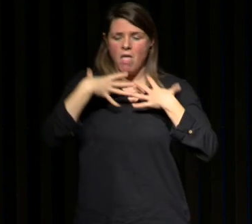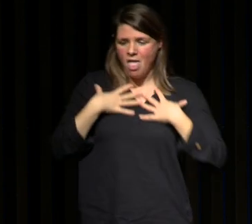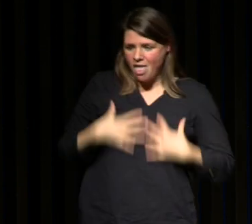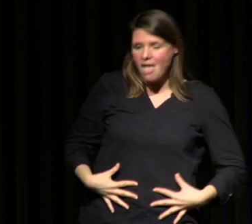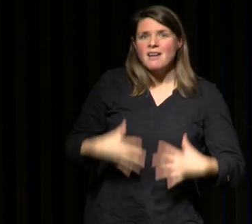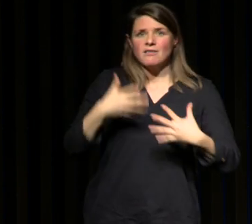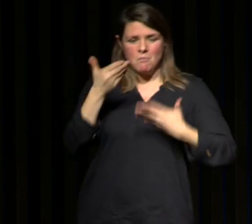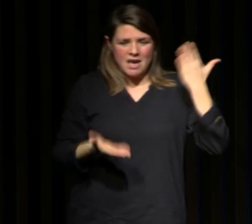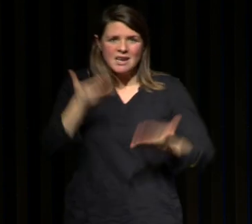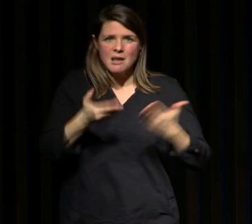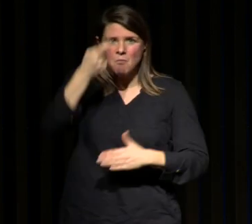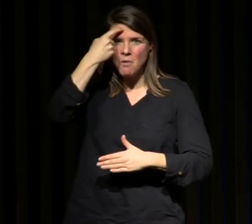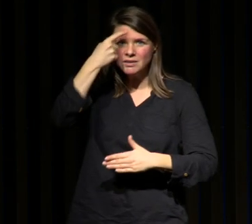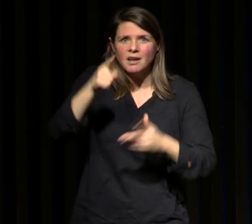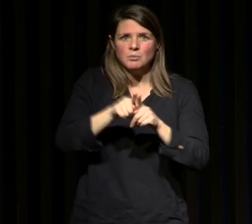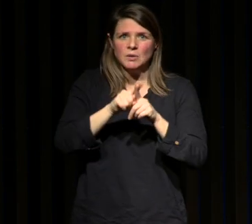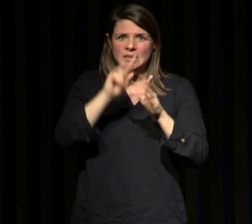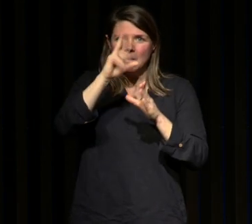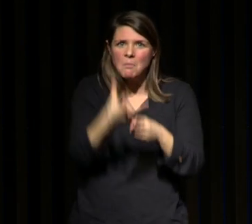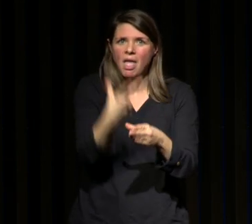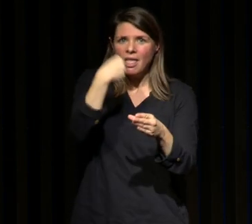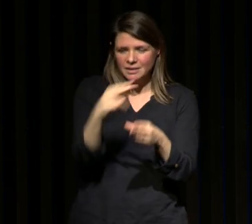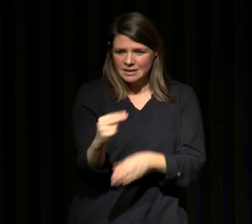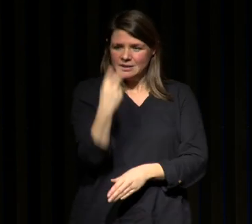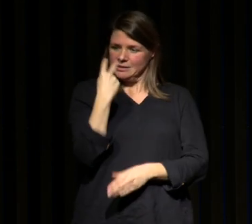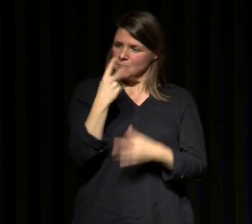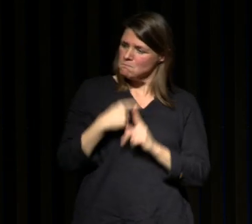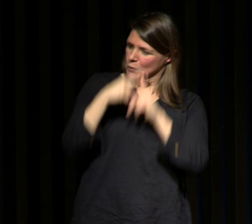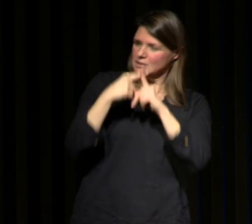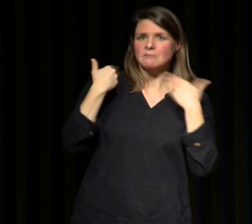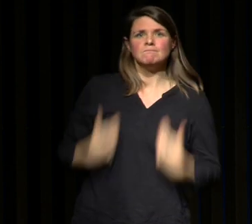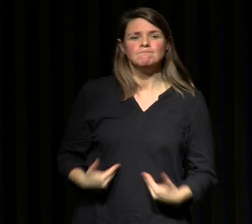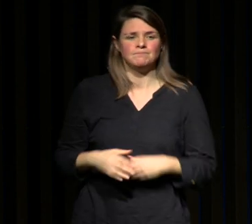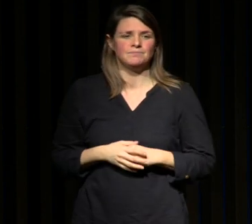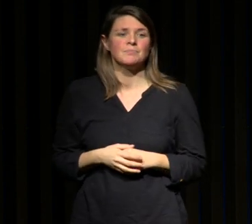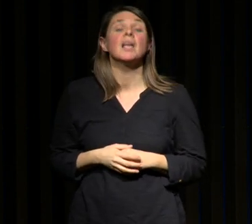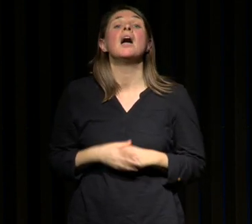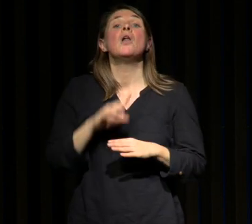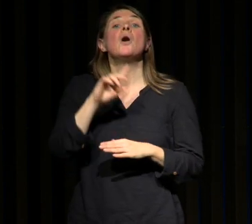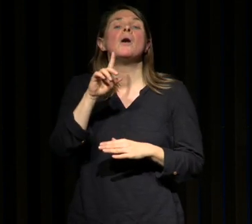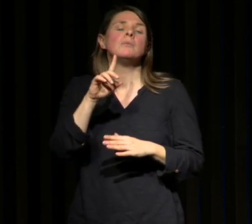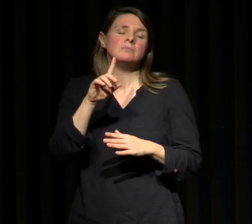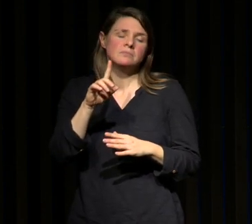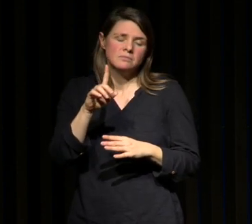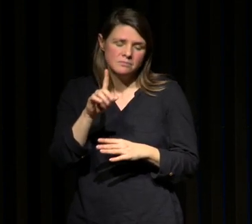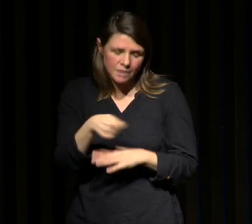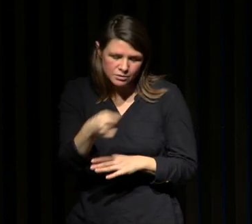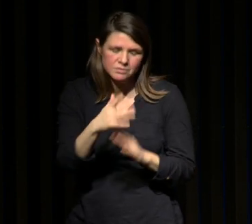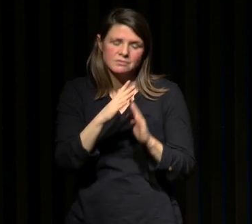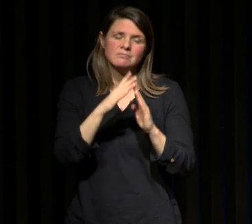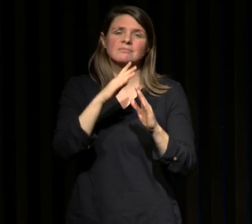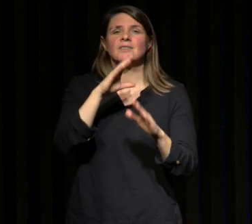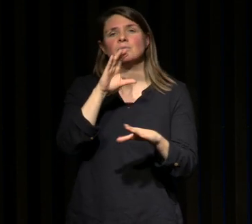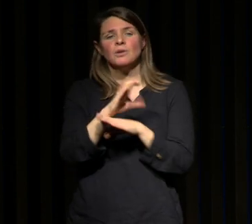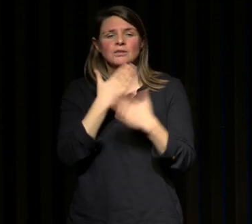votre équilibre mental et votre estime de vous alors bien sûr anti-fatigue et en remède de santé publique j'espère